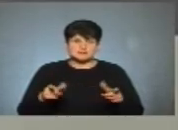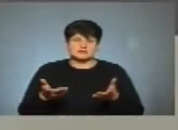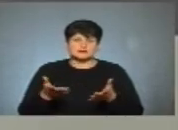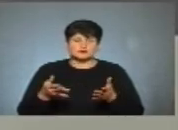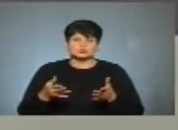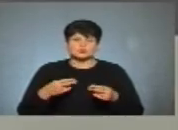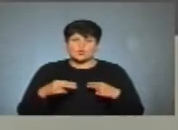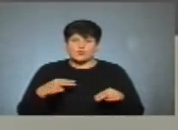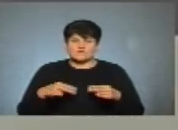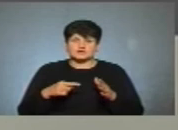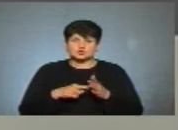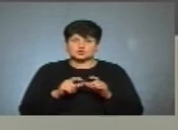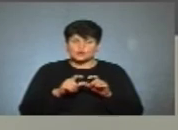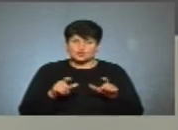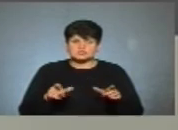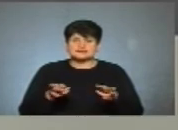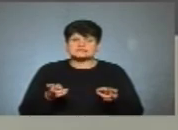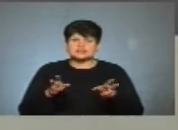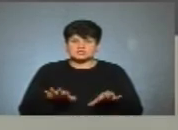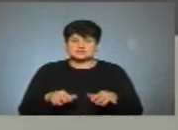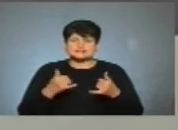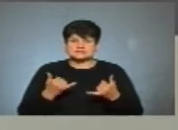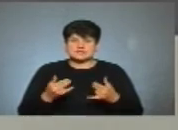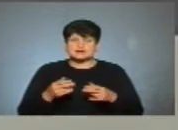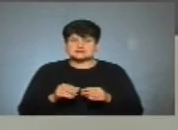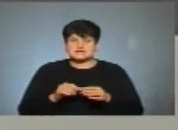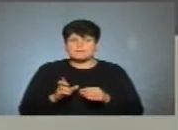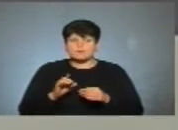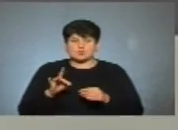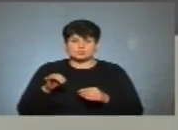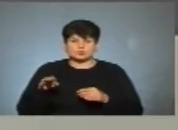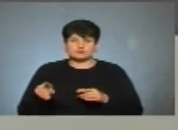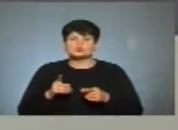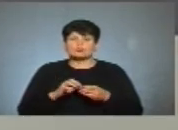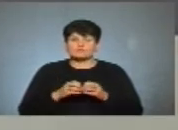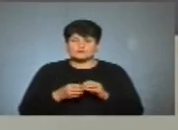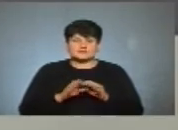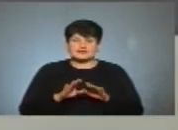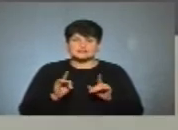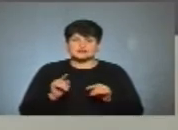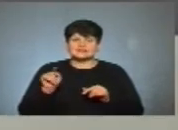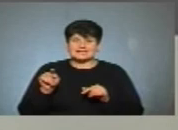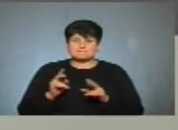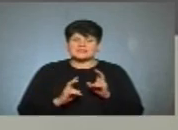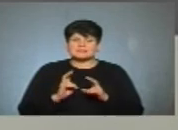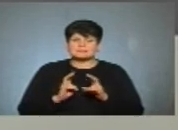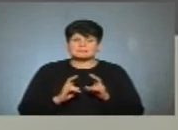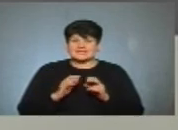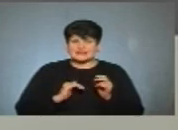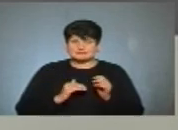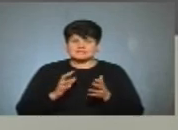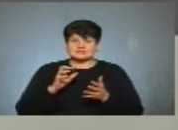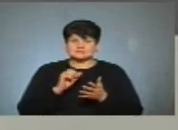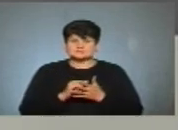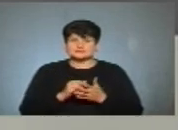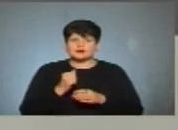торгових точках, чи десь теж залишилася зараз, як то кажуть, за бортом. В чому проблема? Проблема не лише в тих підприємцях, які наймали